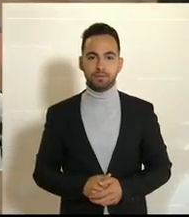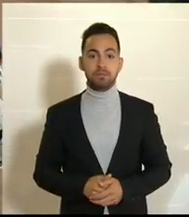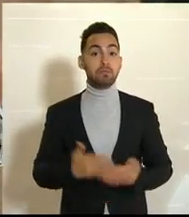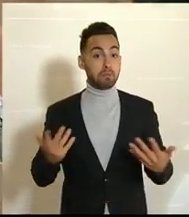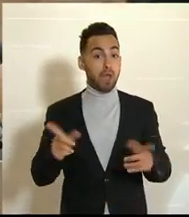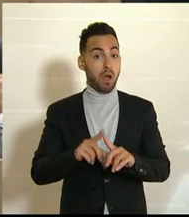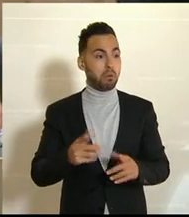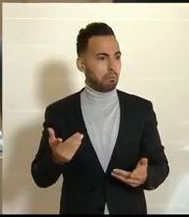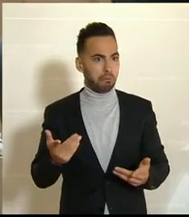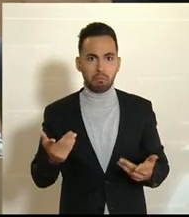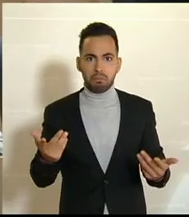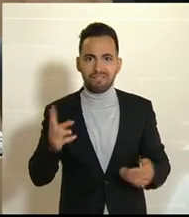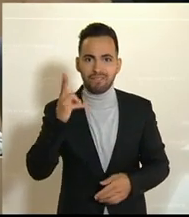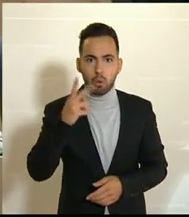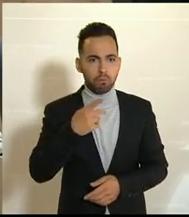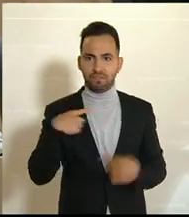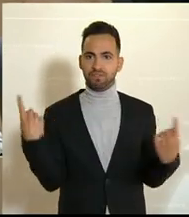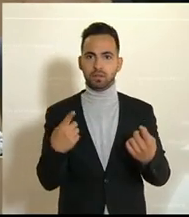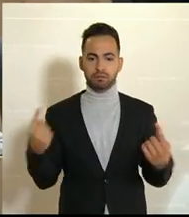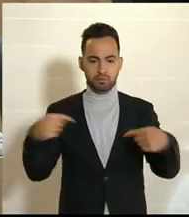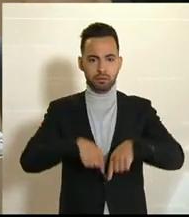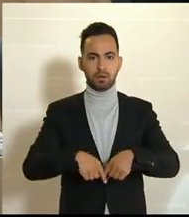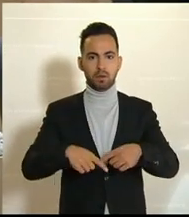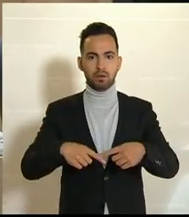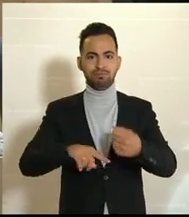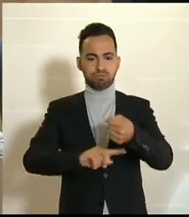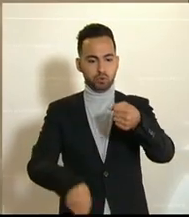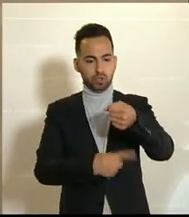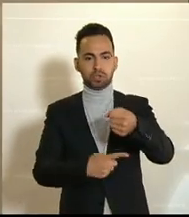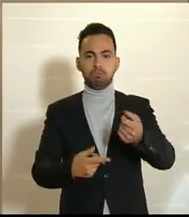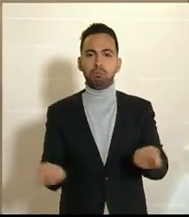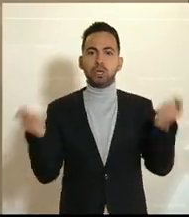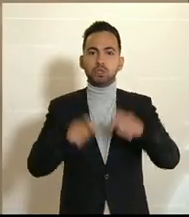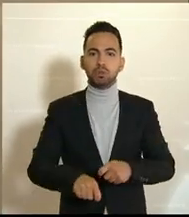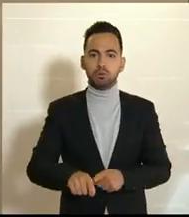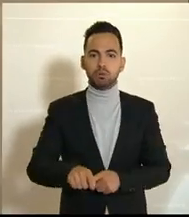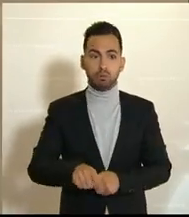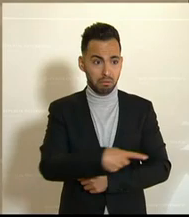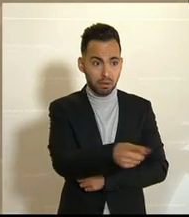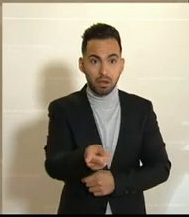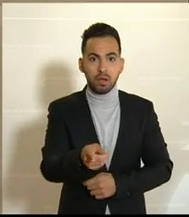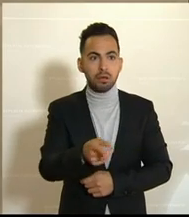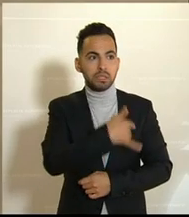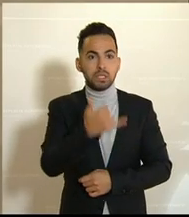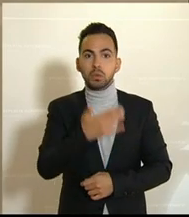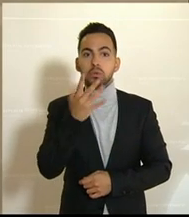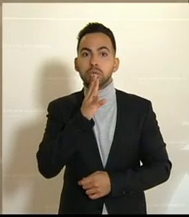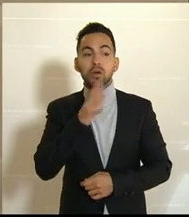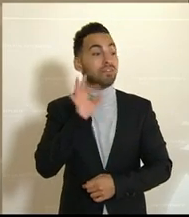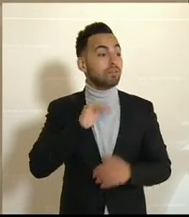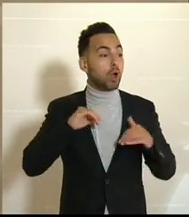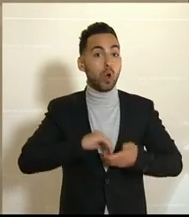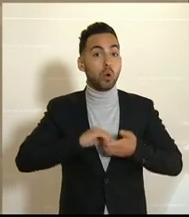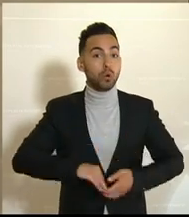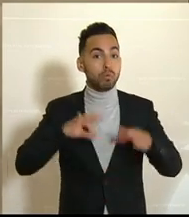Und warum beschließen wir dieses Budget? Und das haben Sie zur Gänze verschwiegen, Frau Klubbopfrau.